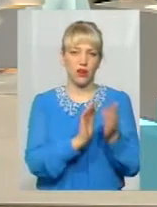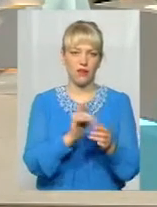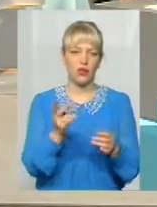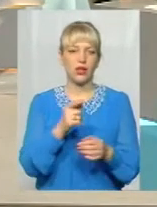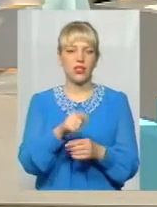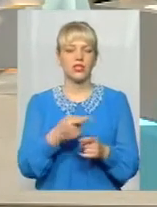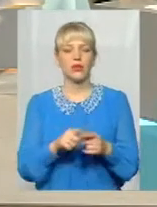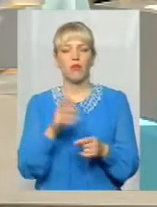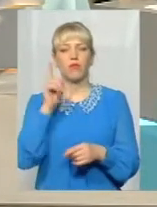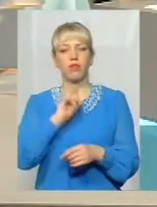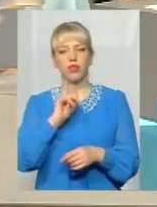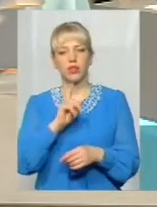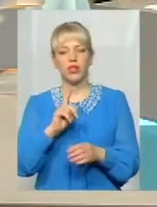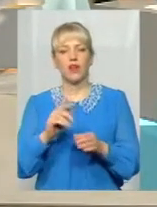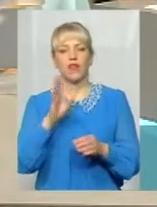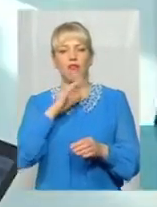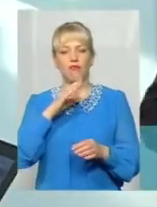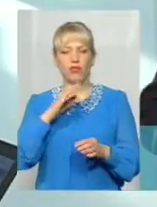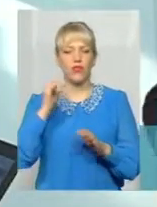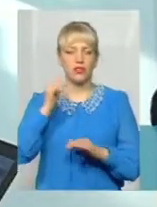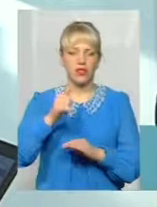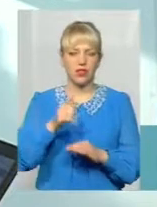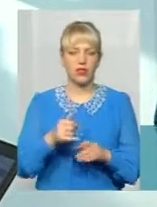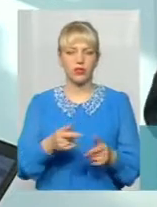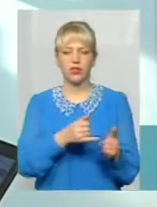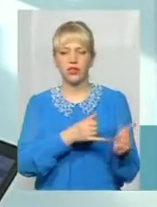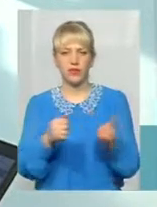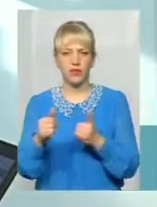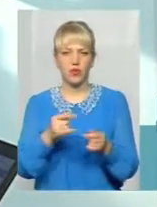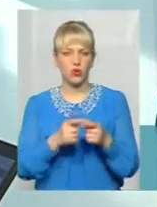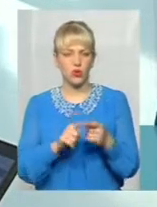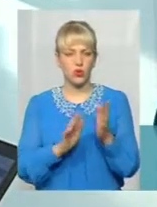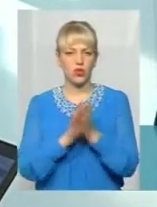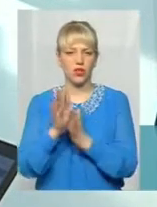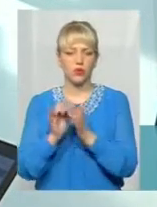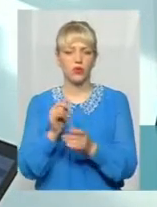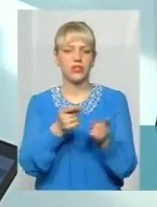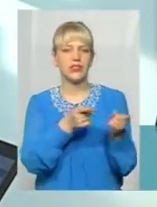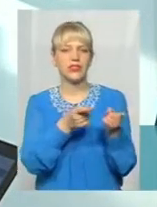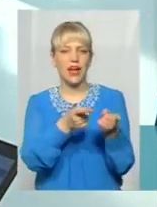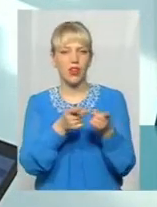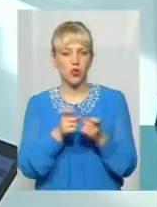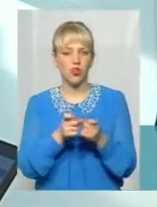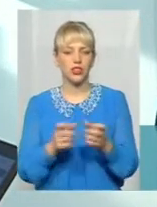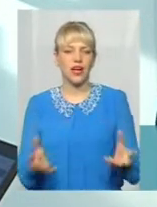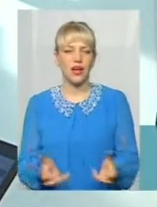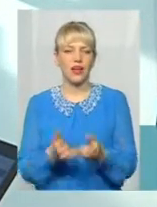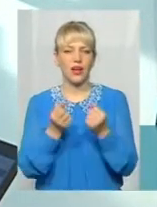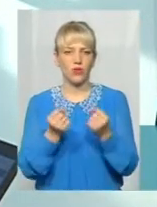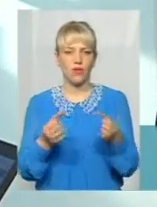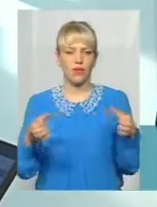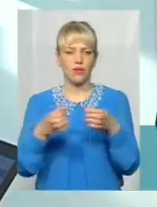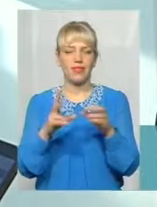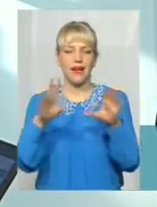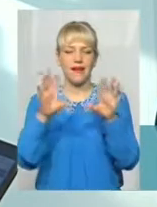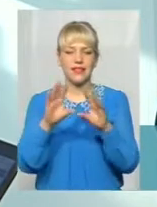водою, поки ще визвать додаткових людей, тому залучення рятувальних підрозділів на гасіння